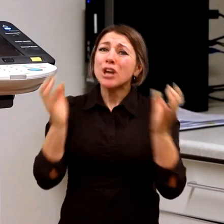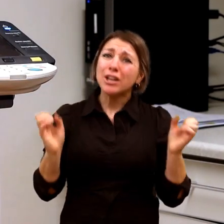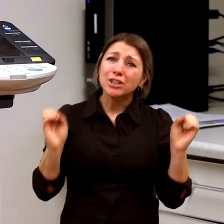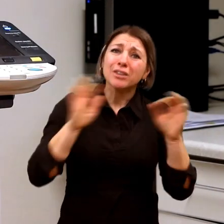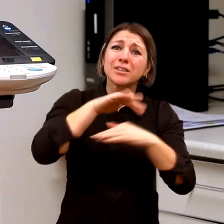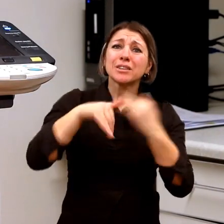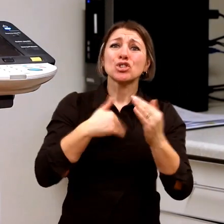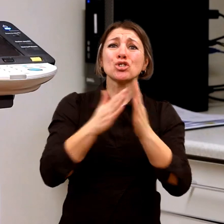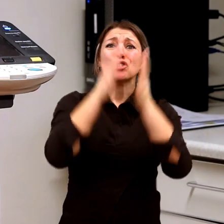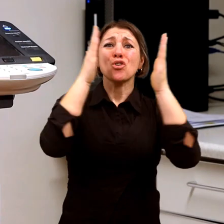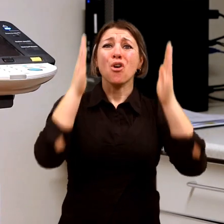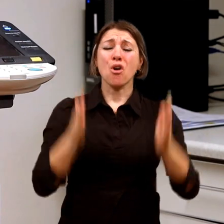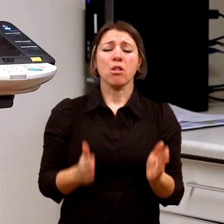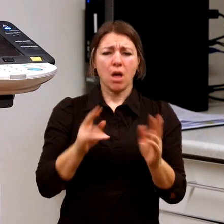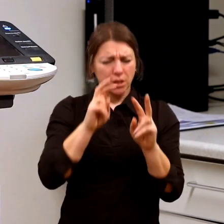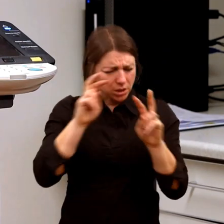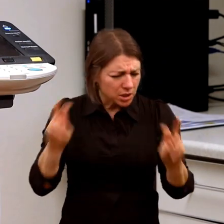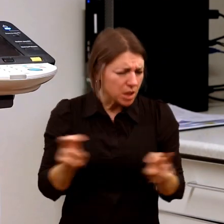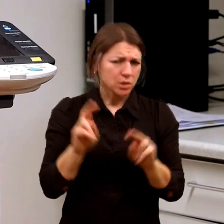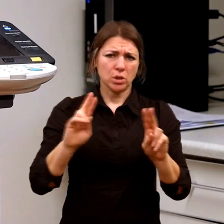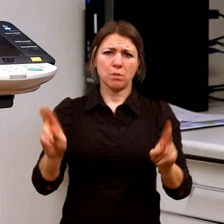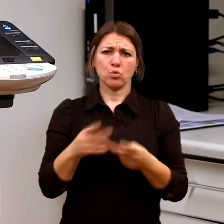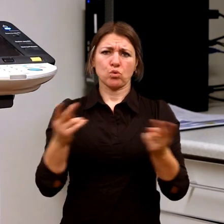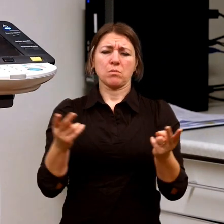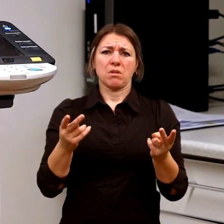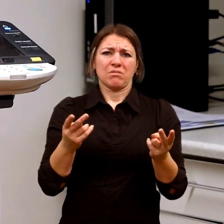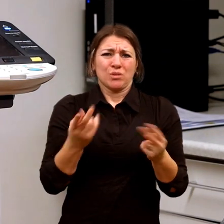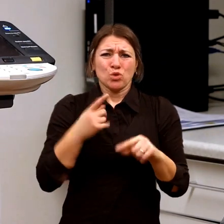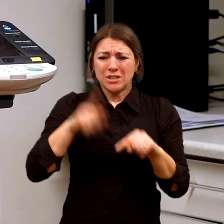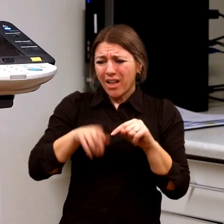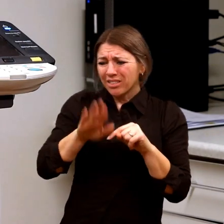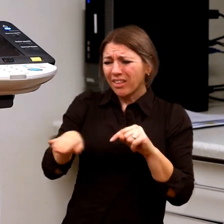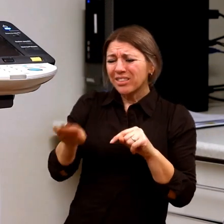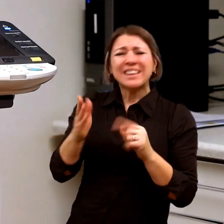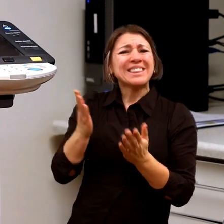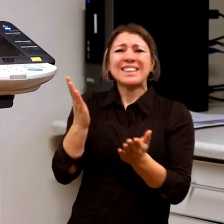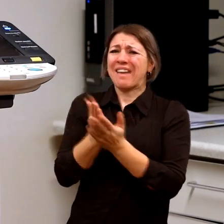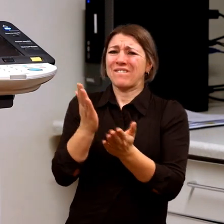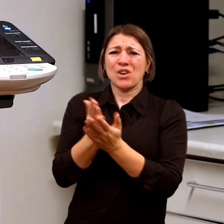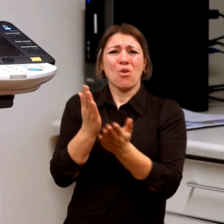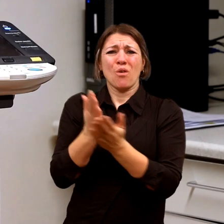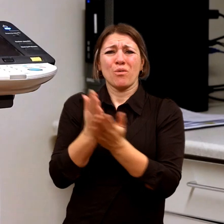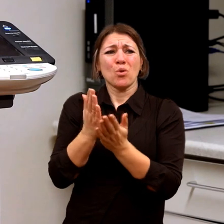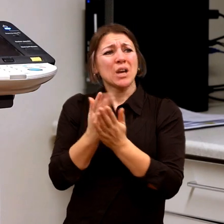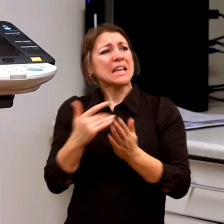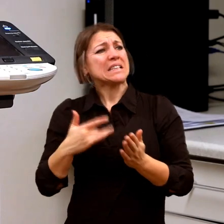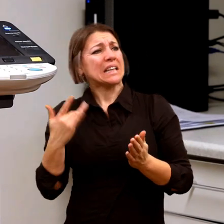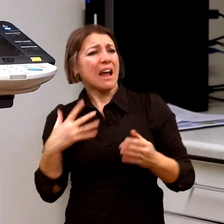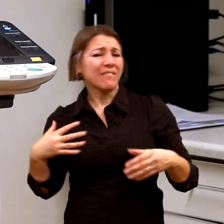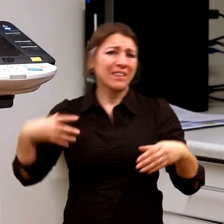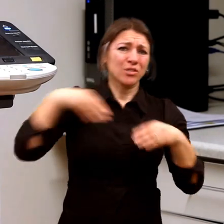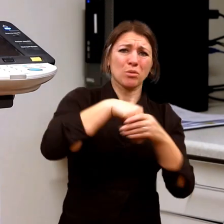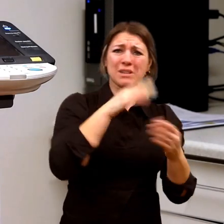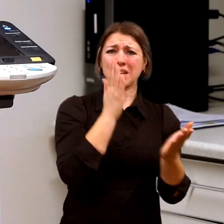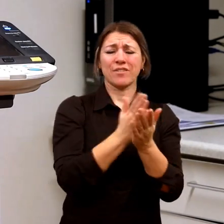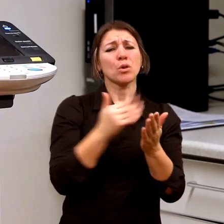to předpokládáme tu nejlepší péči, tak jim nevyhovuje ta skupina vrstevníků intaktních. A